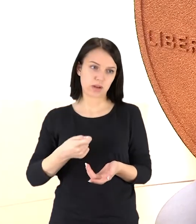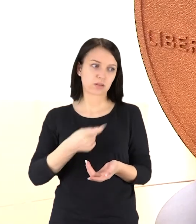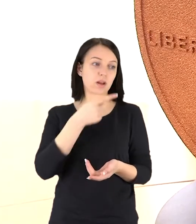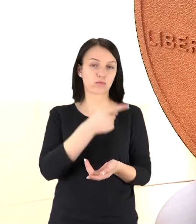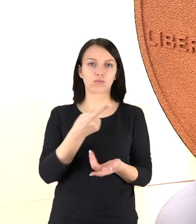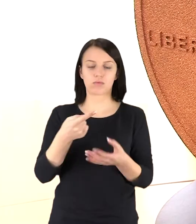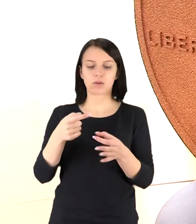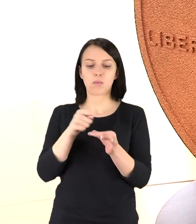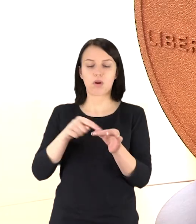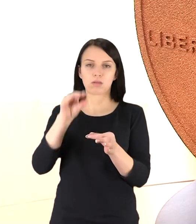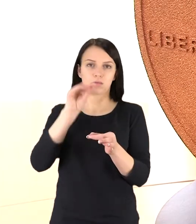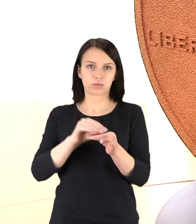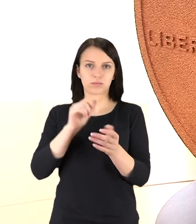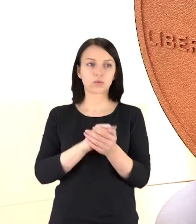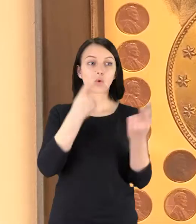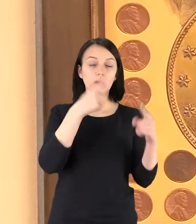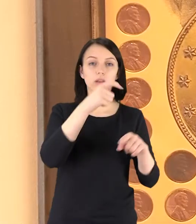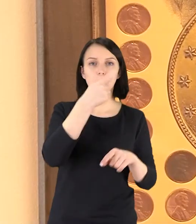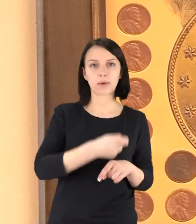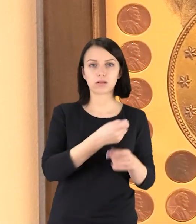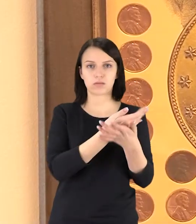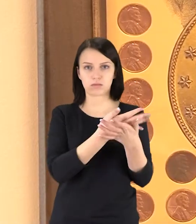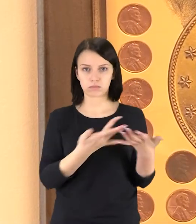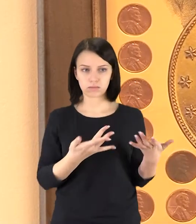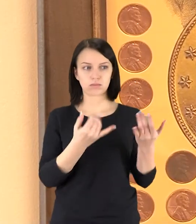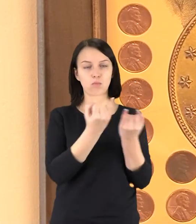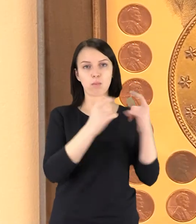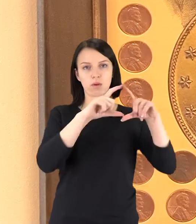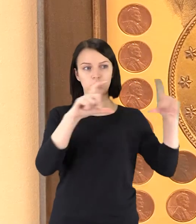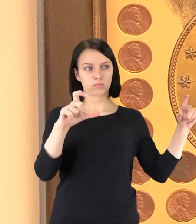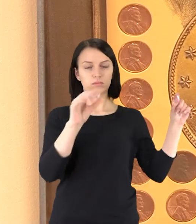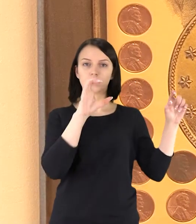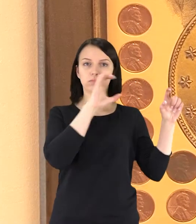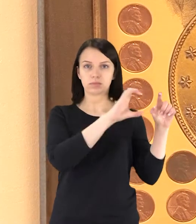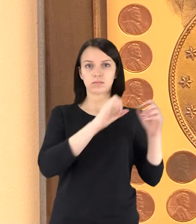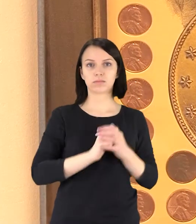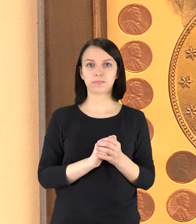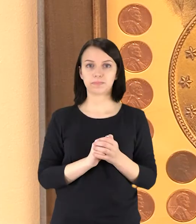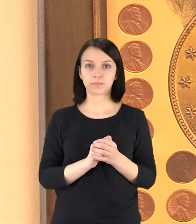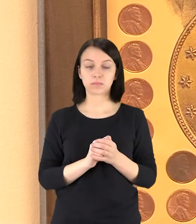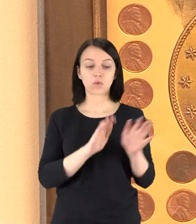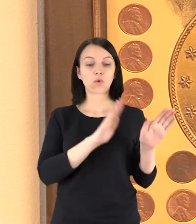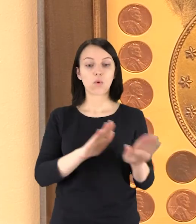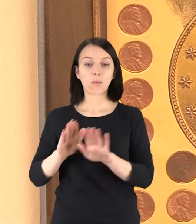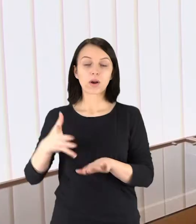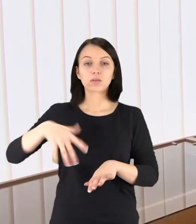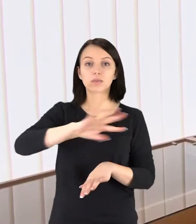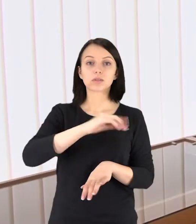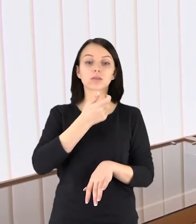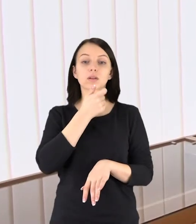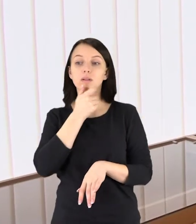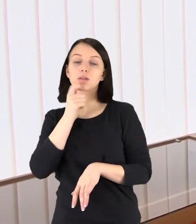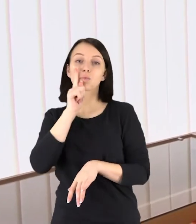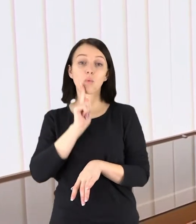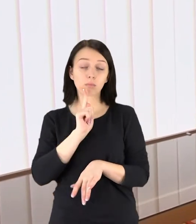prezidentas, kurio atvaizdas naudojamas ant monetos. Kitai iškilų šalies vadovai puikuojasi tik ant popierinių dolerių. Šią parodą